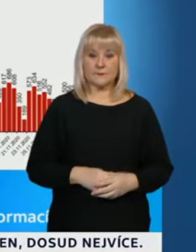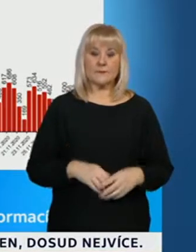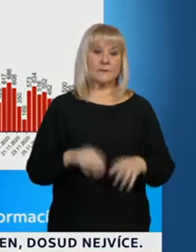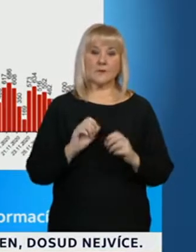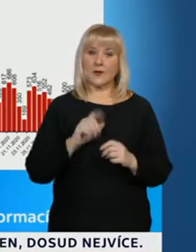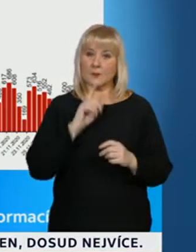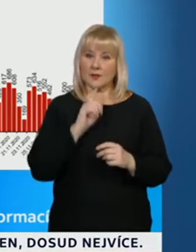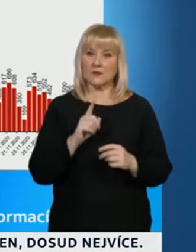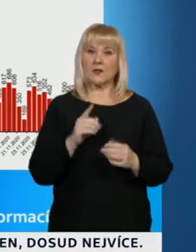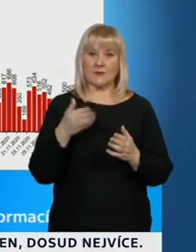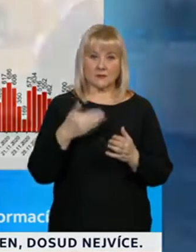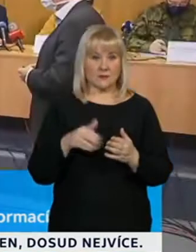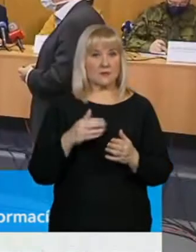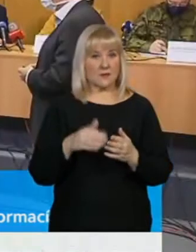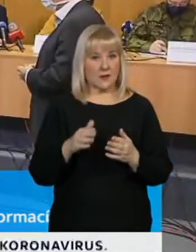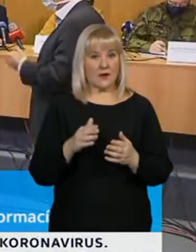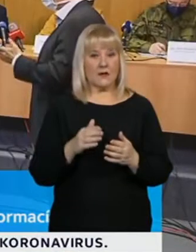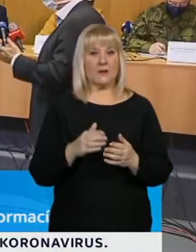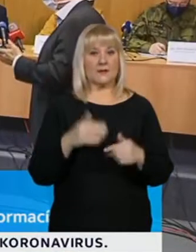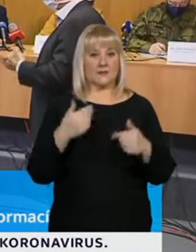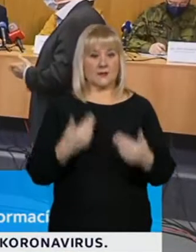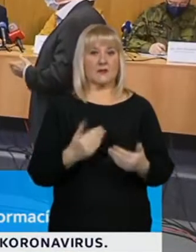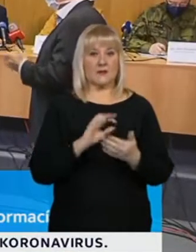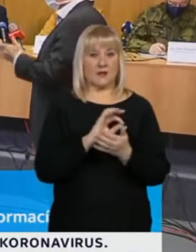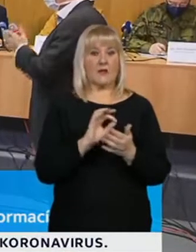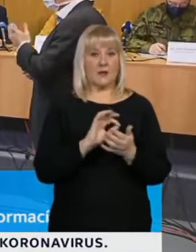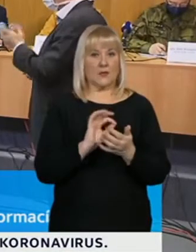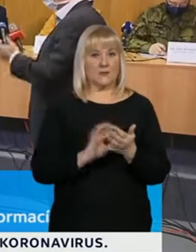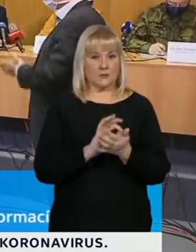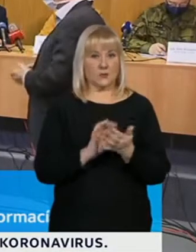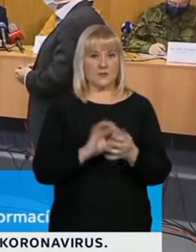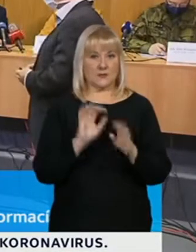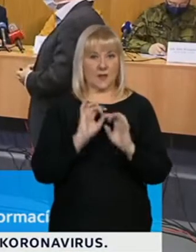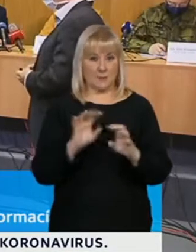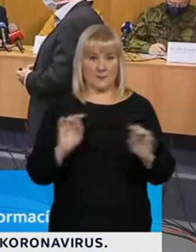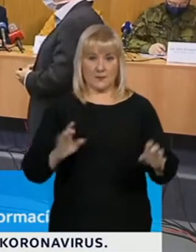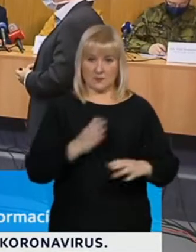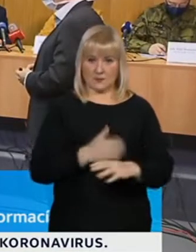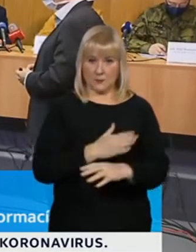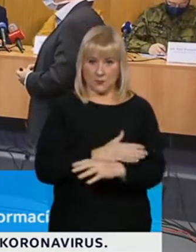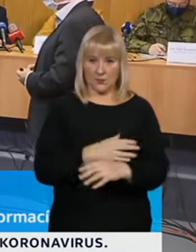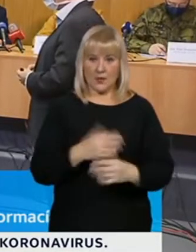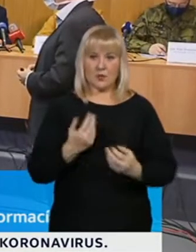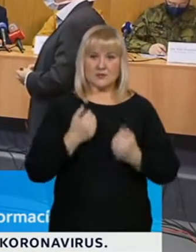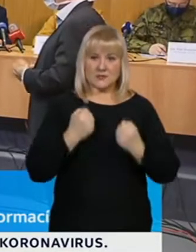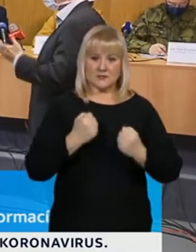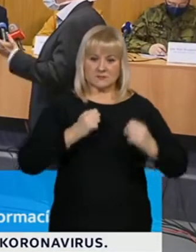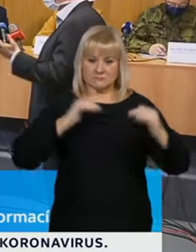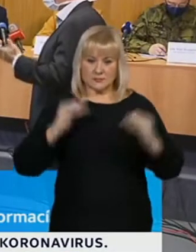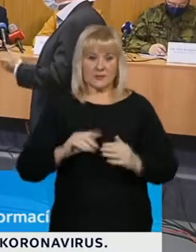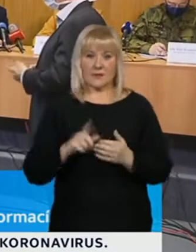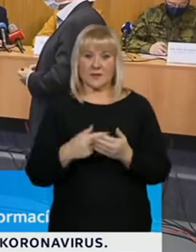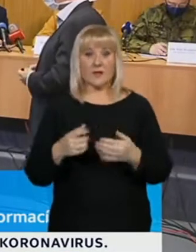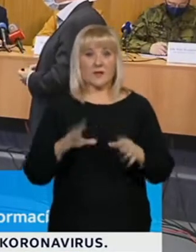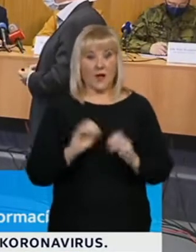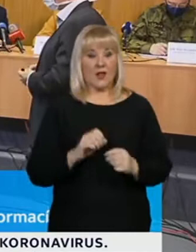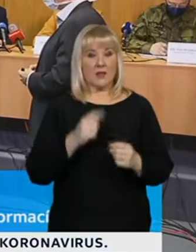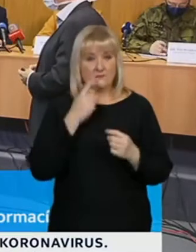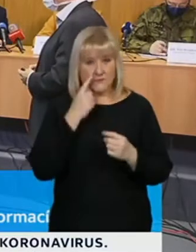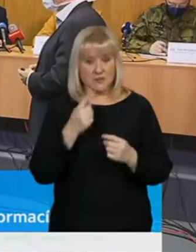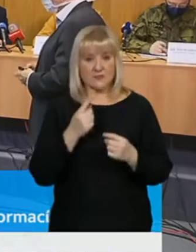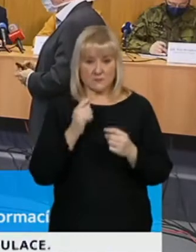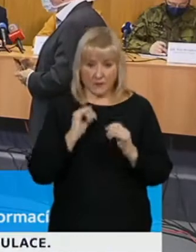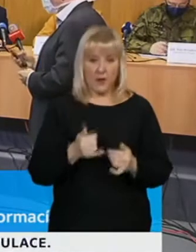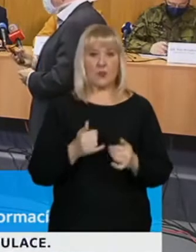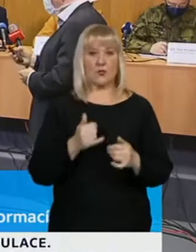faktem je, že jsme stále v fázi, ta epidemie zpomaluje. To zpomalování není tak výrazné, ale vidíme ho jak na těch popolačních